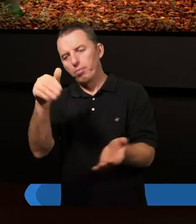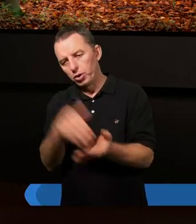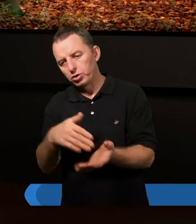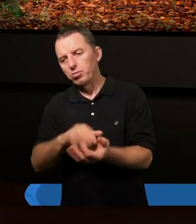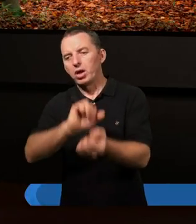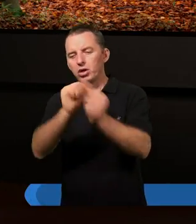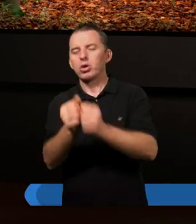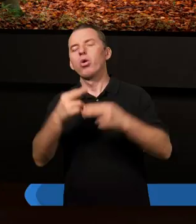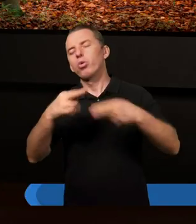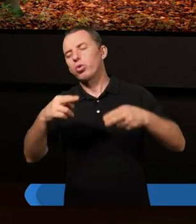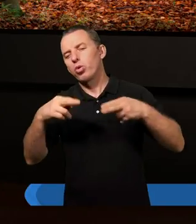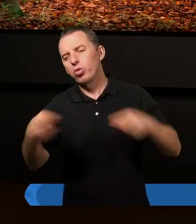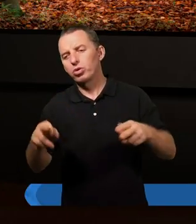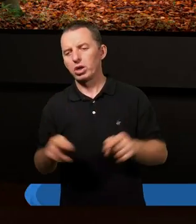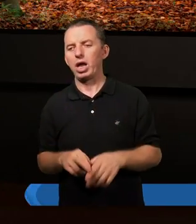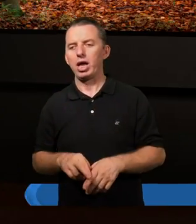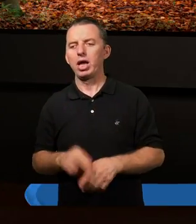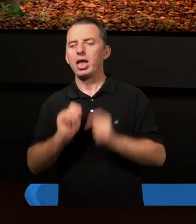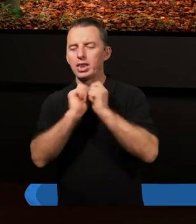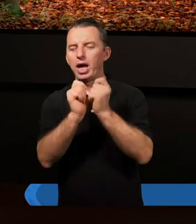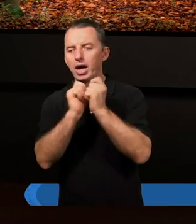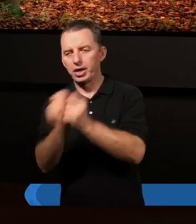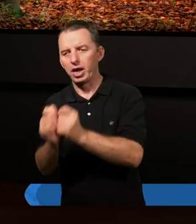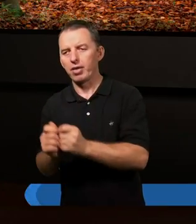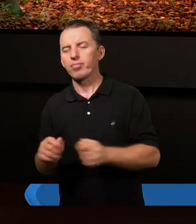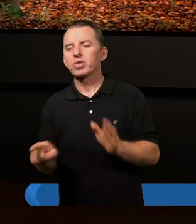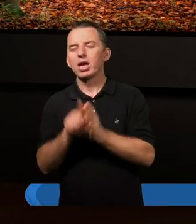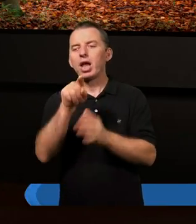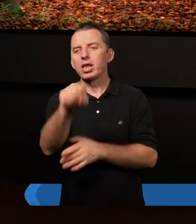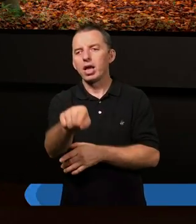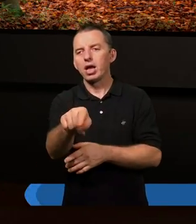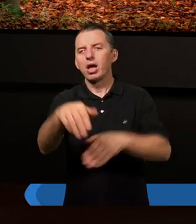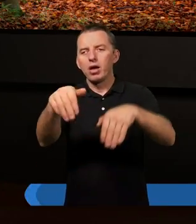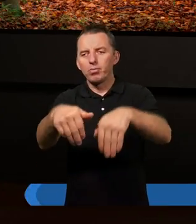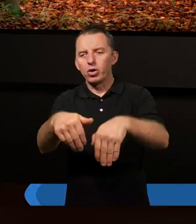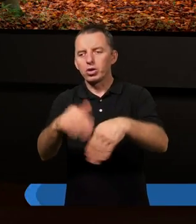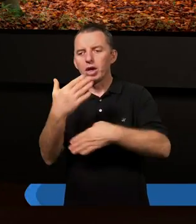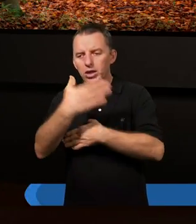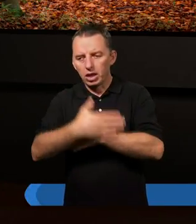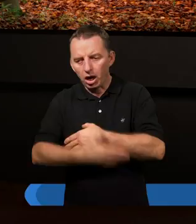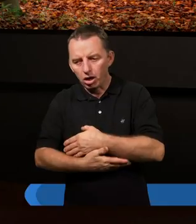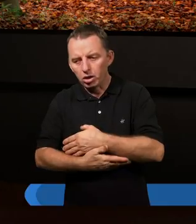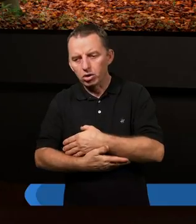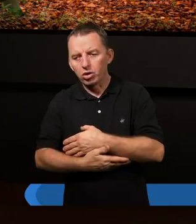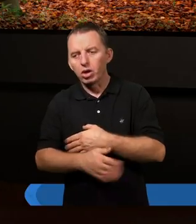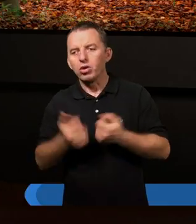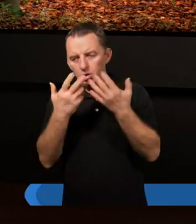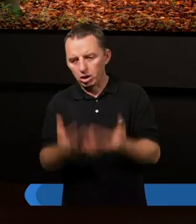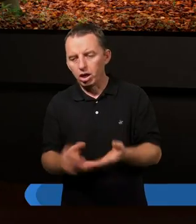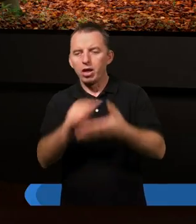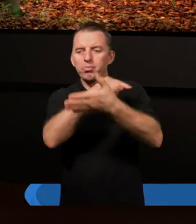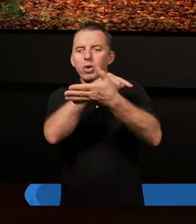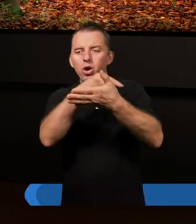są różne, różne dary. I dlatego może w zakończeniu, co byśmy chcieli